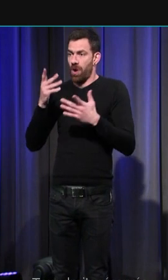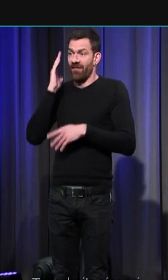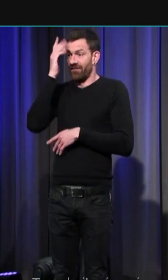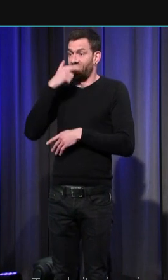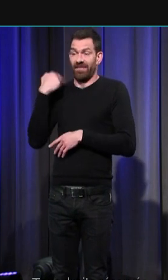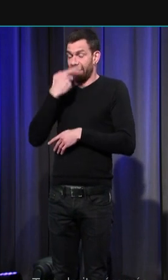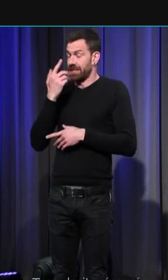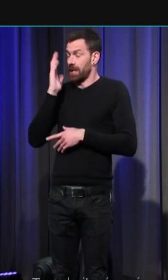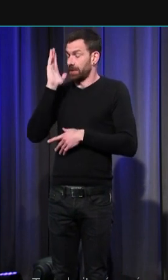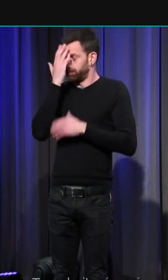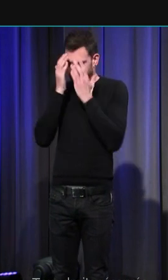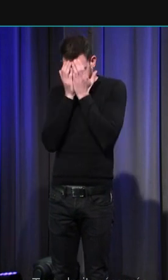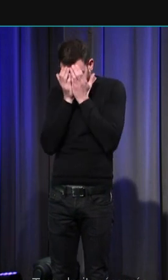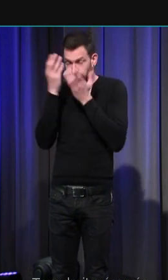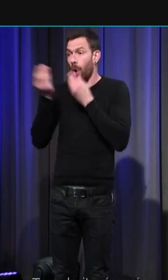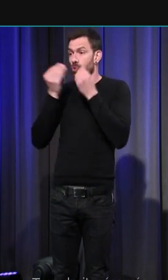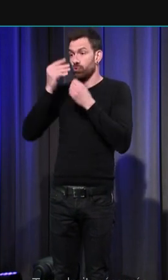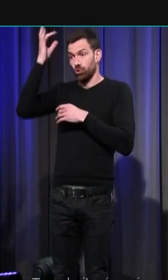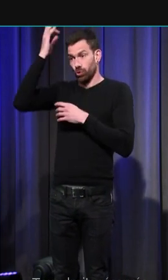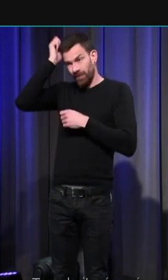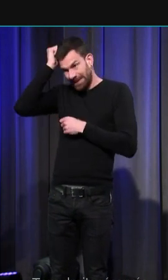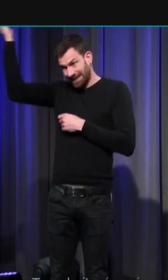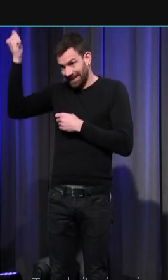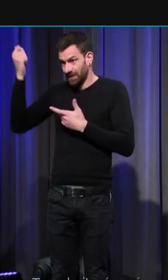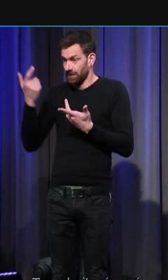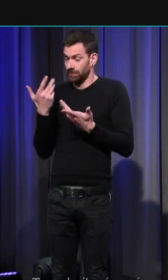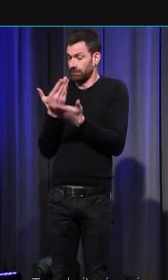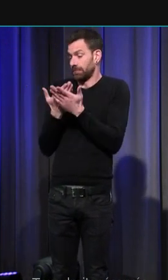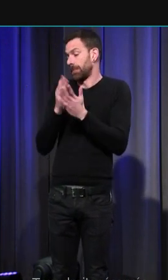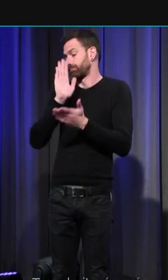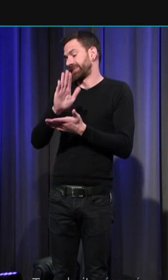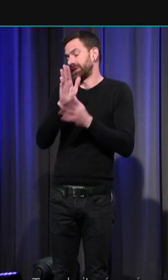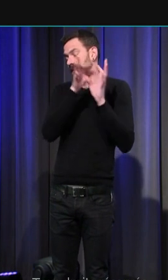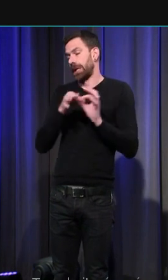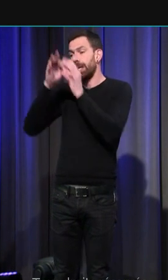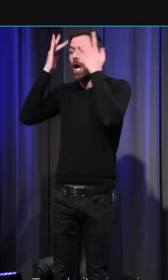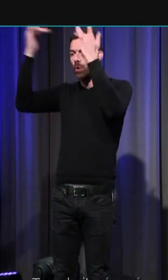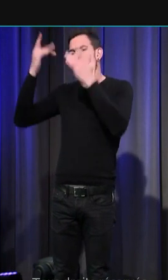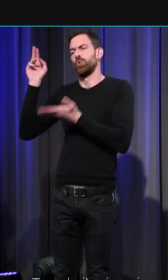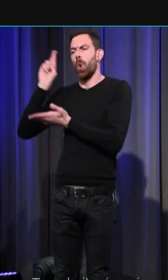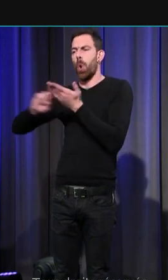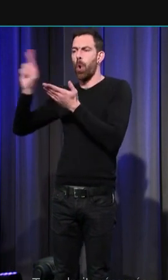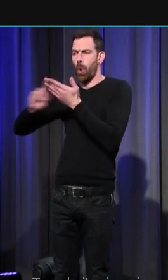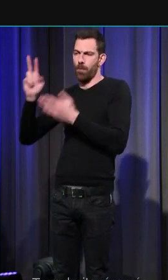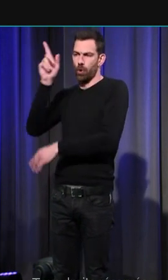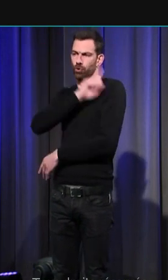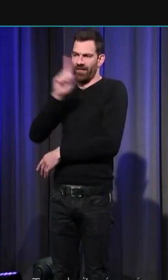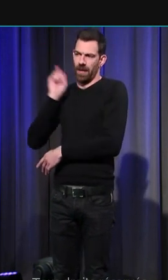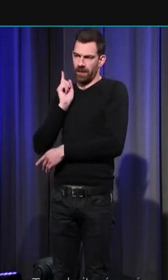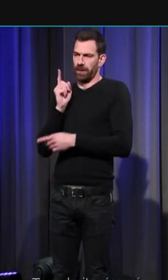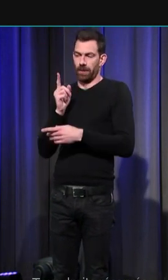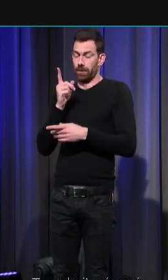ces gestes renvoient en fait à la culture des romans de chevalerie plutôt qu'à la culture ecclésiastique